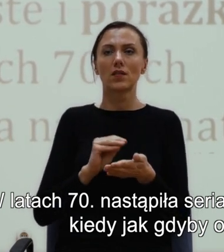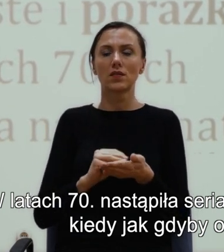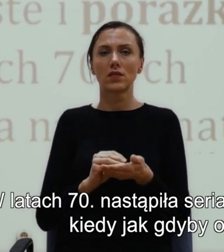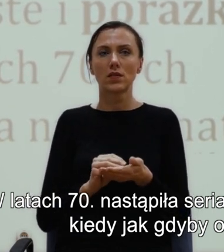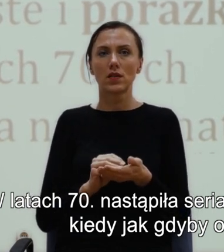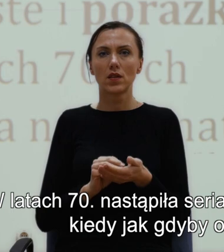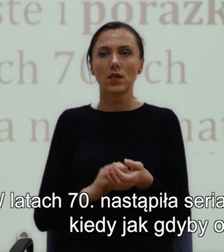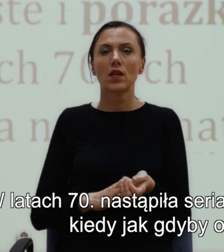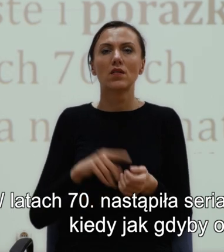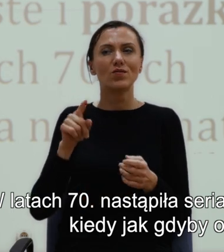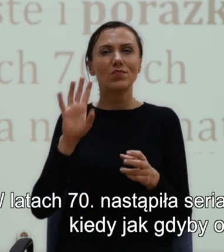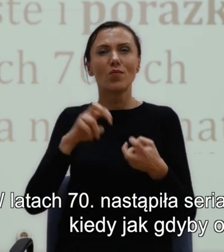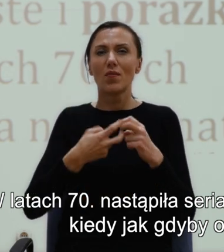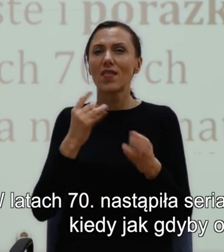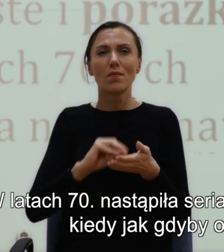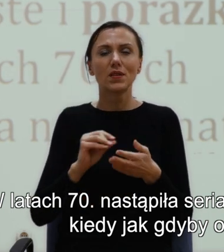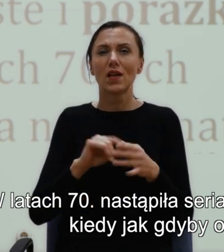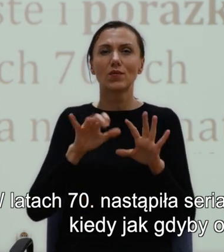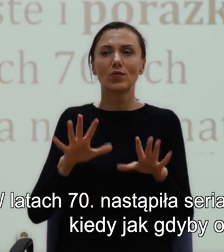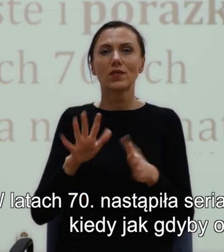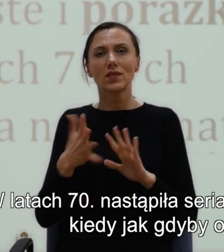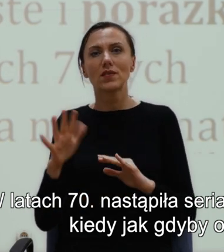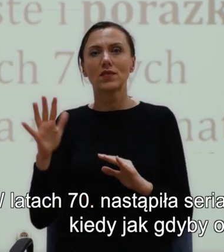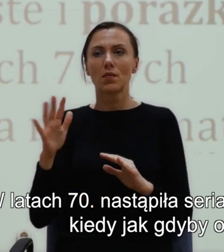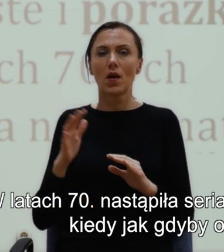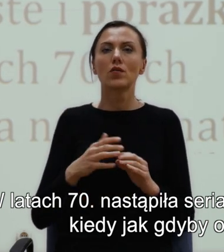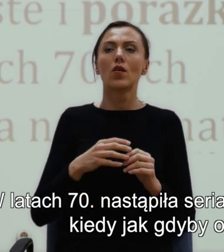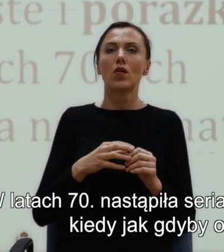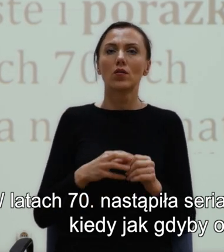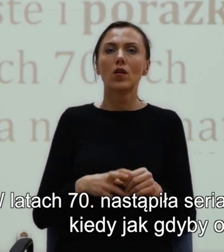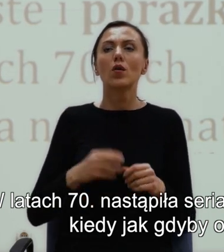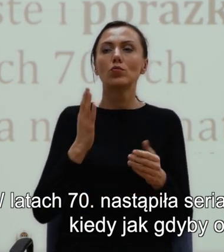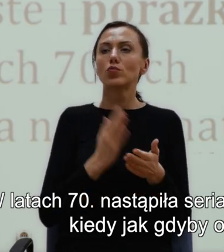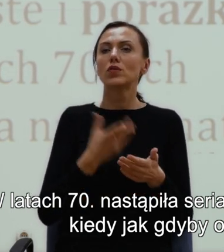odszedł on od tego języka plastycznego teatru.